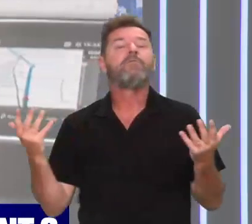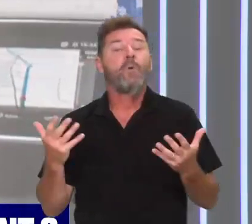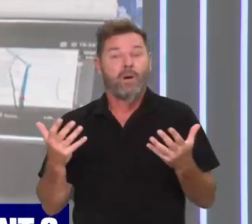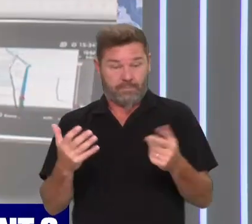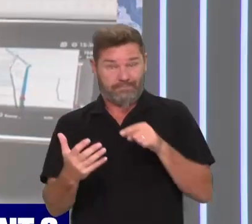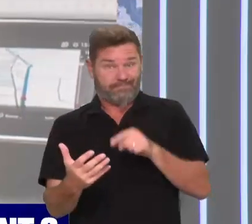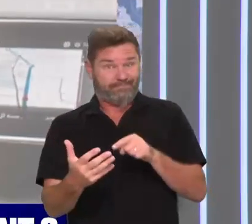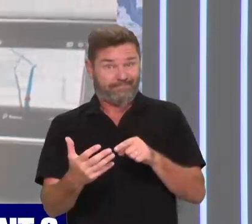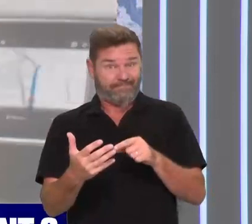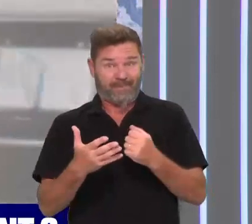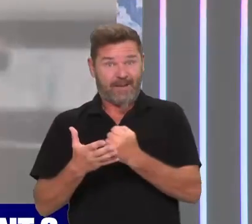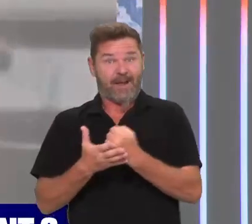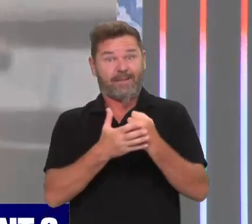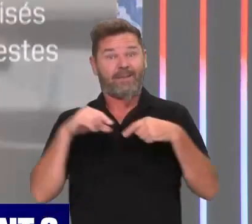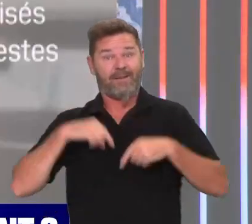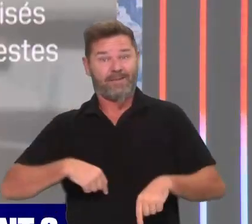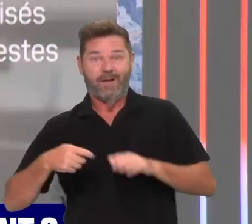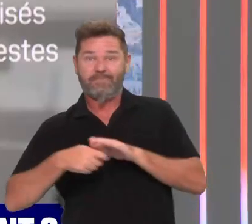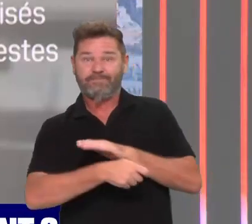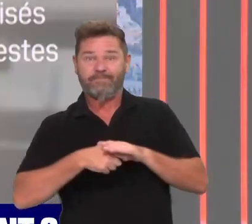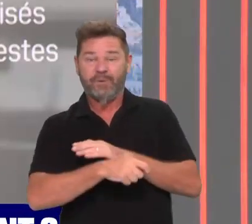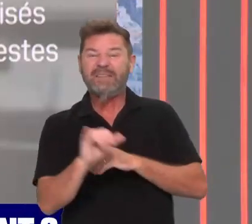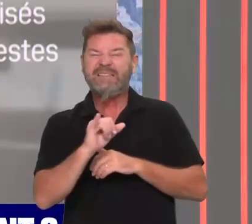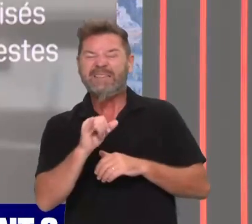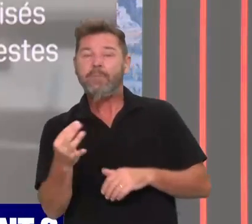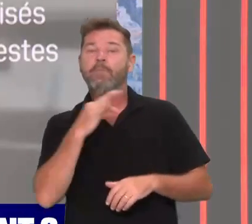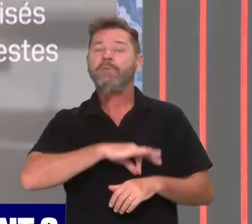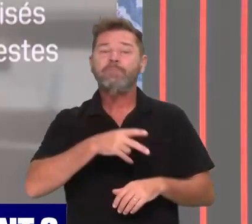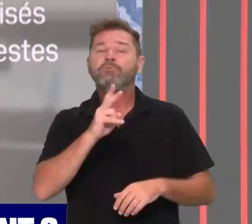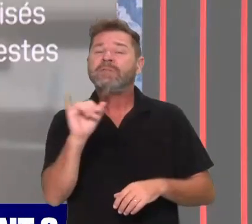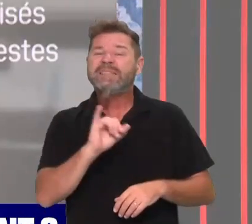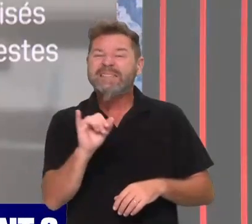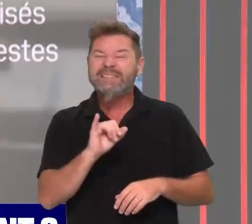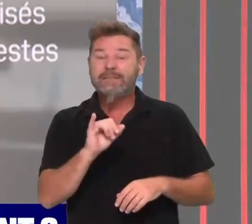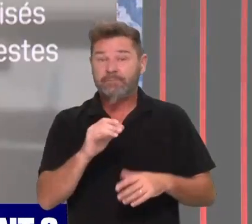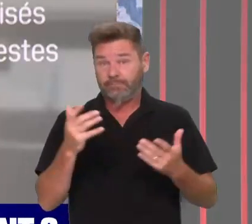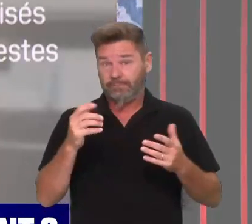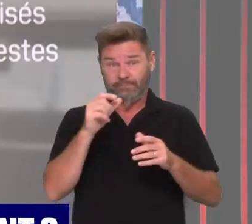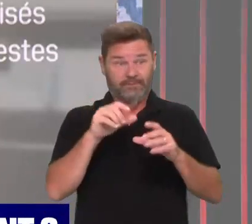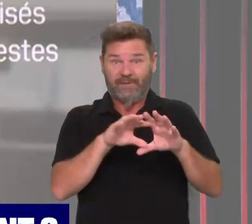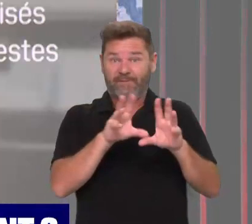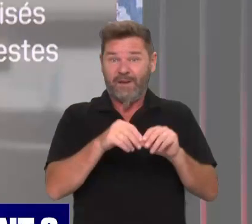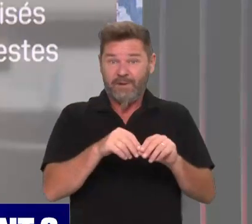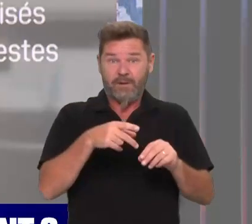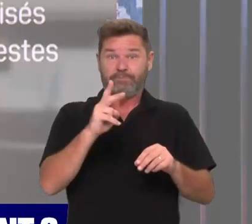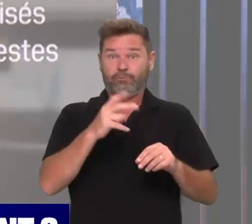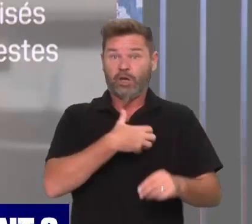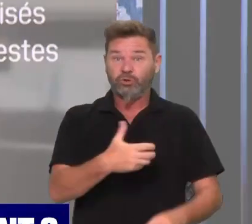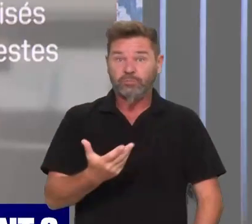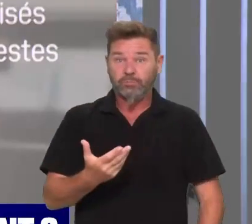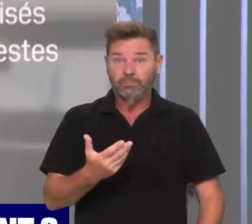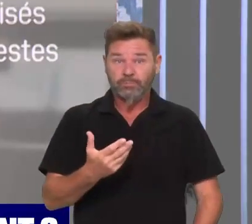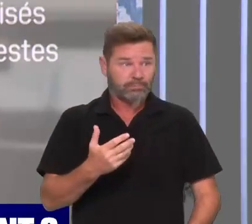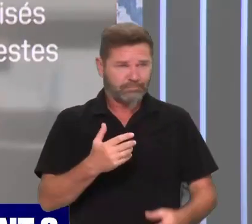ces aides, elles ont bénéficié le plus. Ceux qui ont le plus économisé finalement, eh bien ce sont les ménages les plus aisés. Ceux qui ont le moins